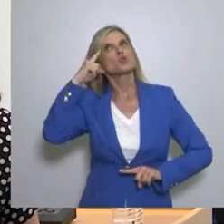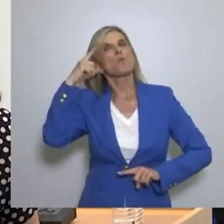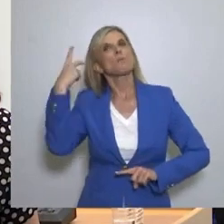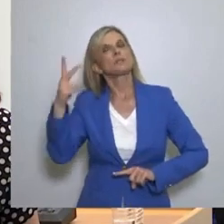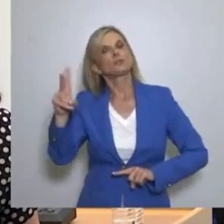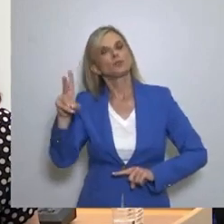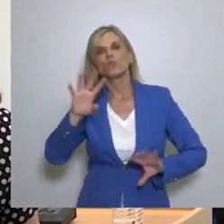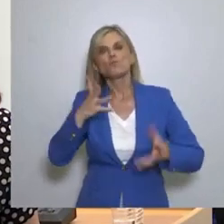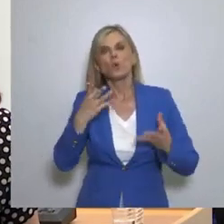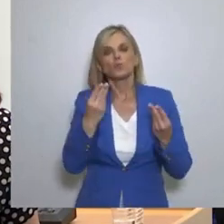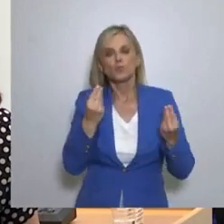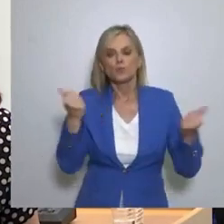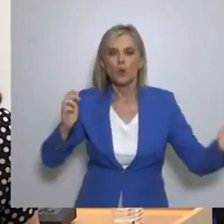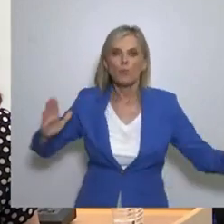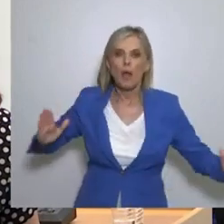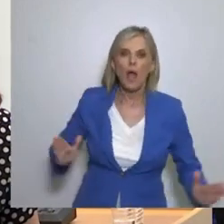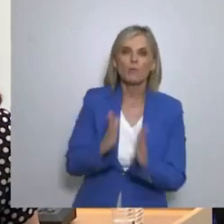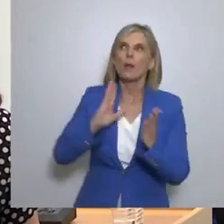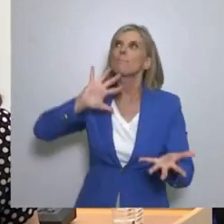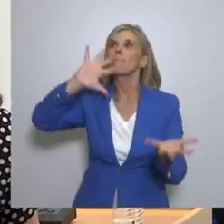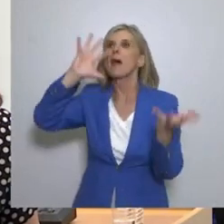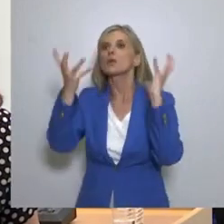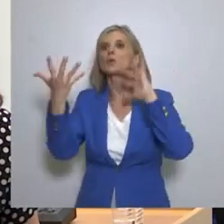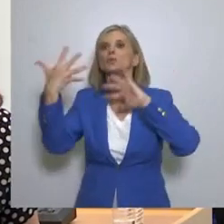αντιμετωπίσετε τις παγκόσμιες αγέντες